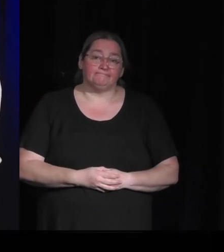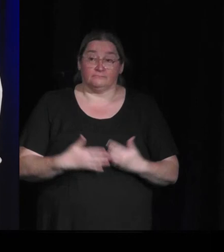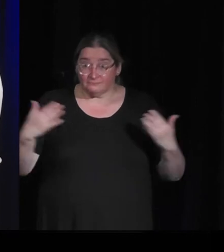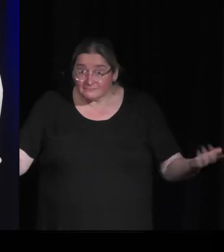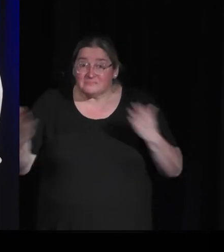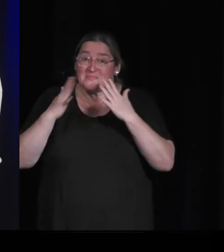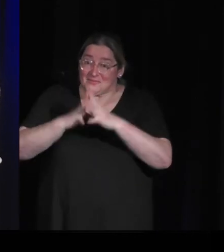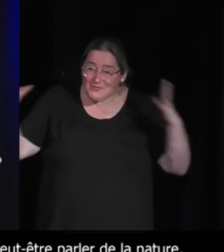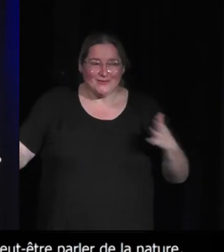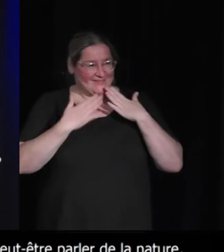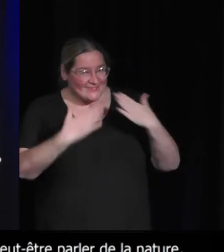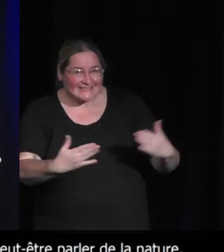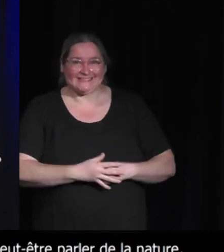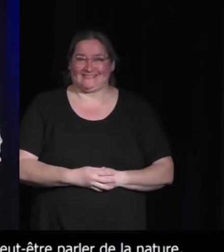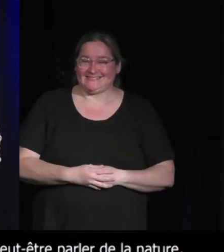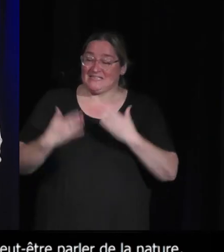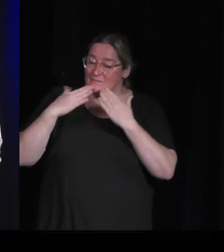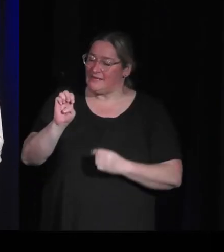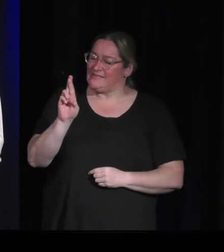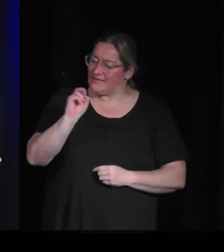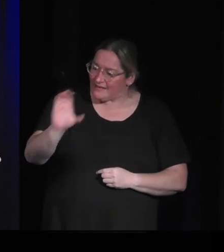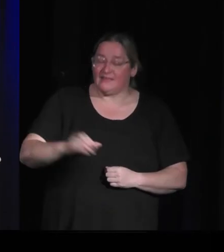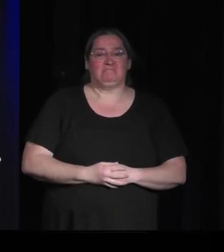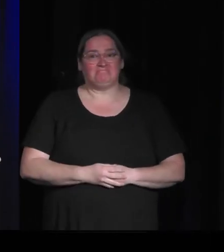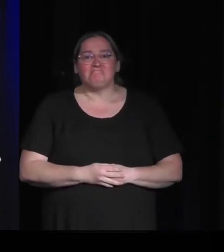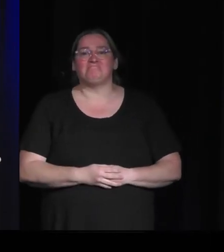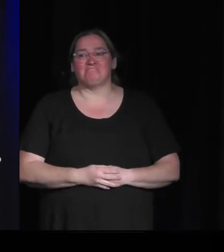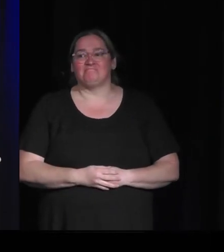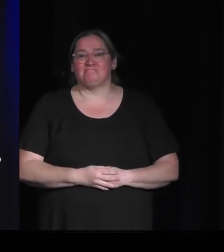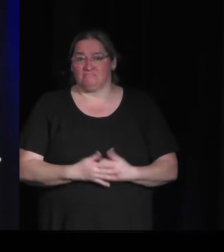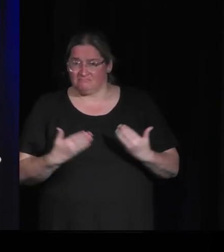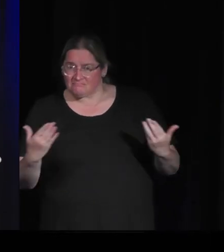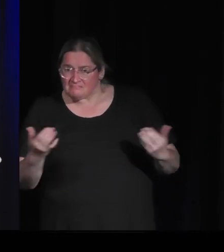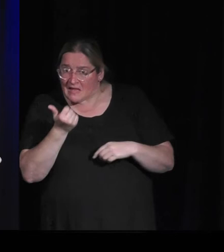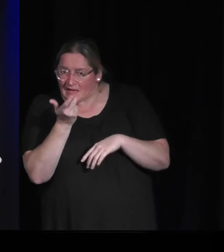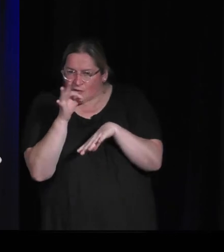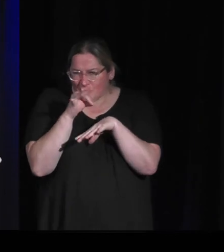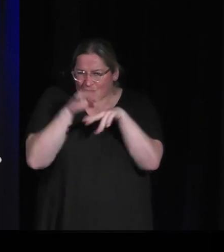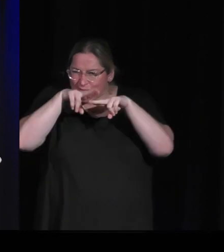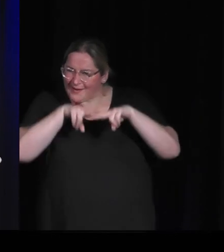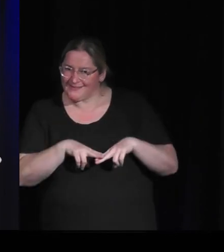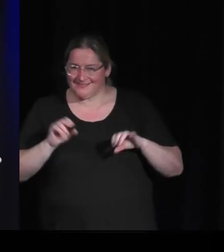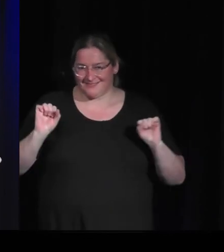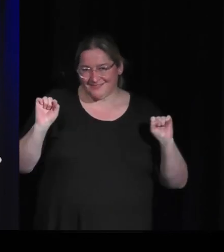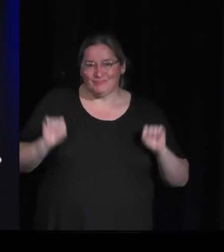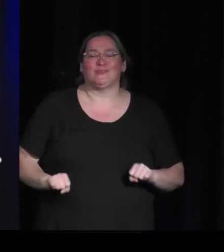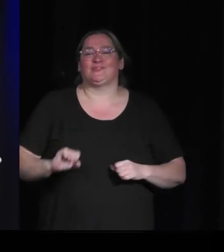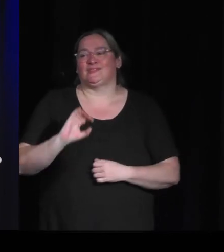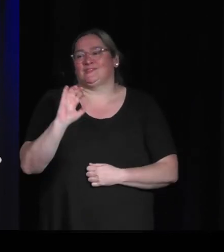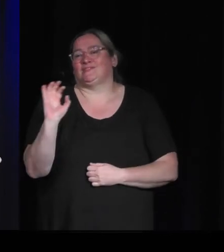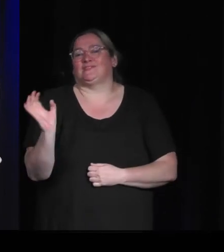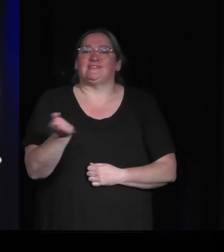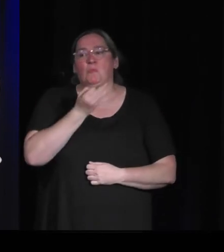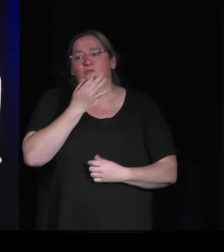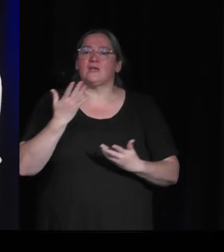Merci beaucoup. Merci. Merci, Eric. On a quelques minutes pour... On ne pas